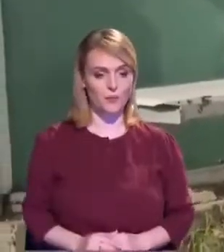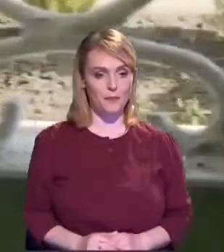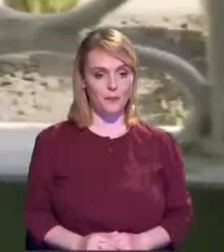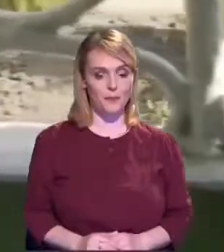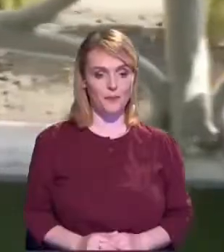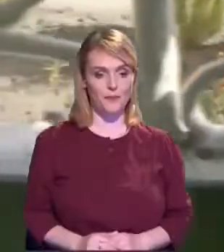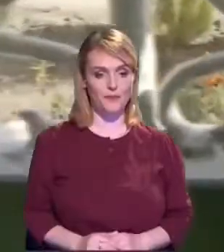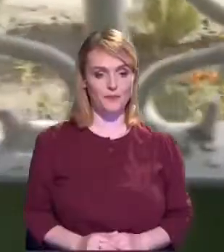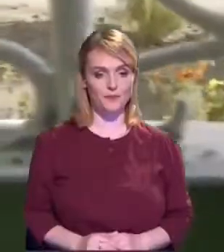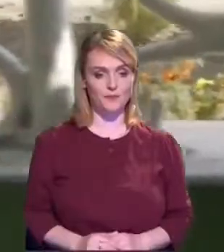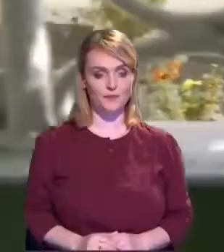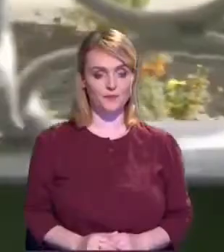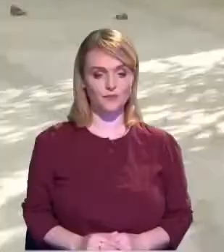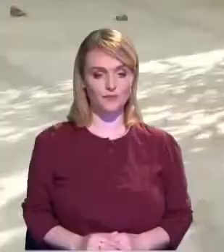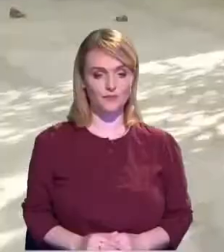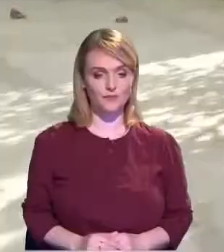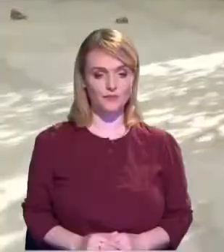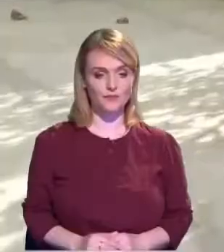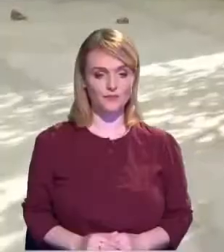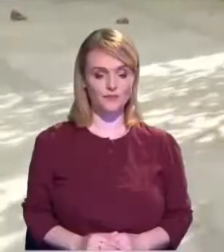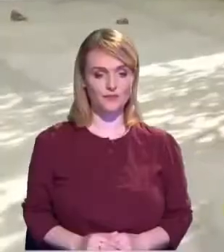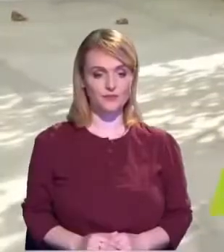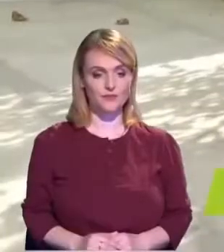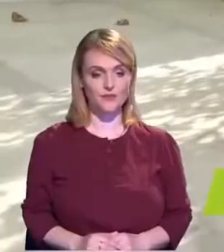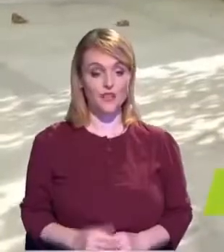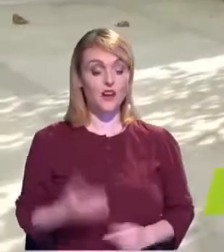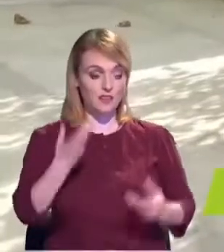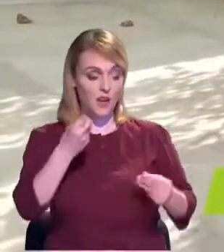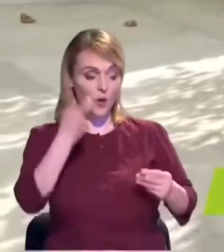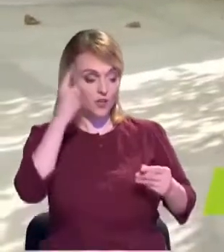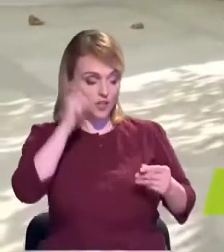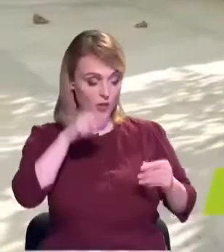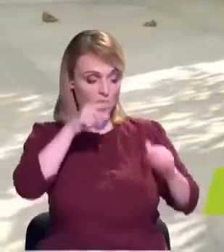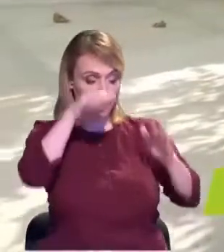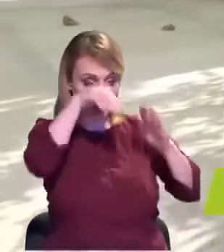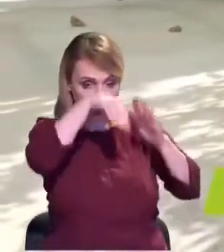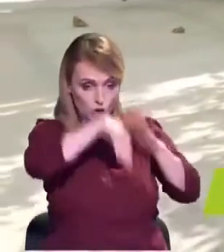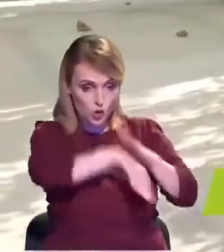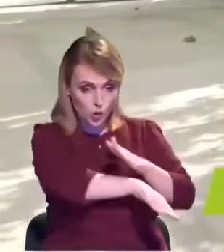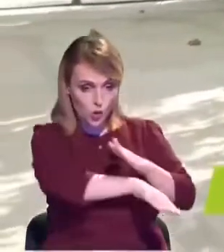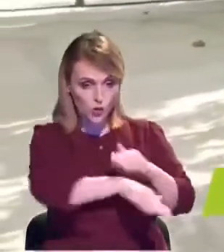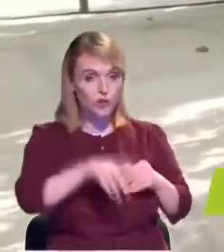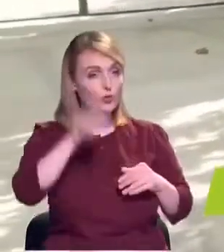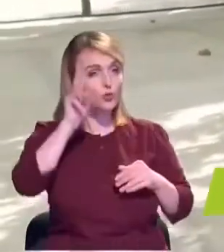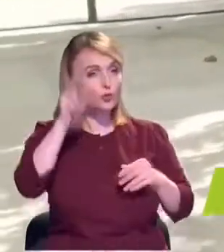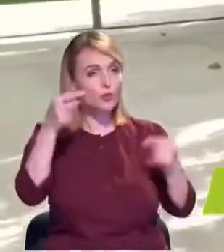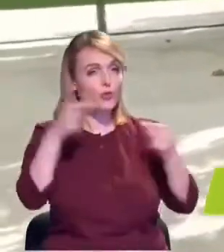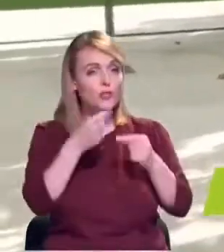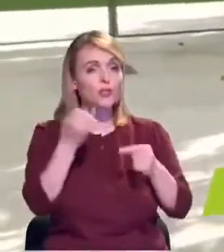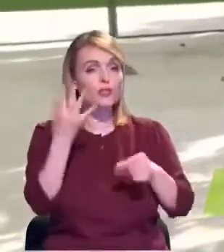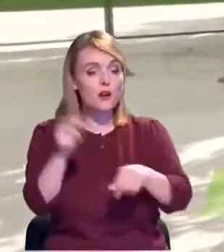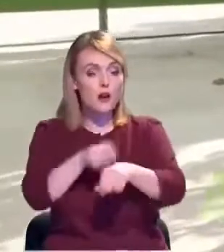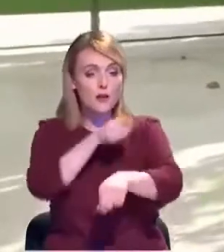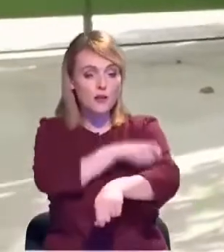E foarte jos, nu știu la câți metri, dar mie îmi pare că trebuie și pește-vă